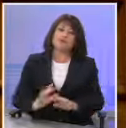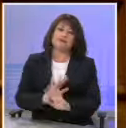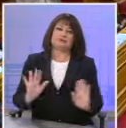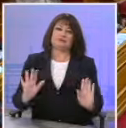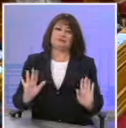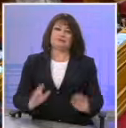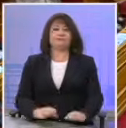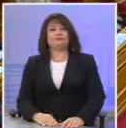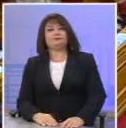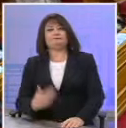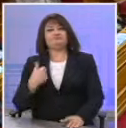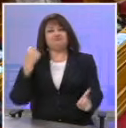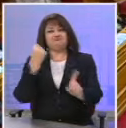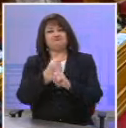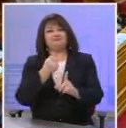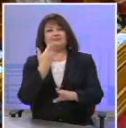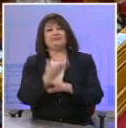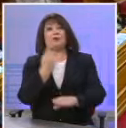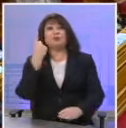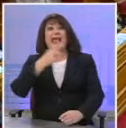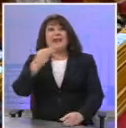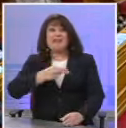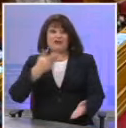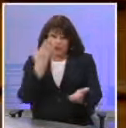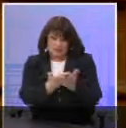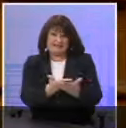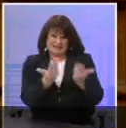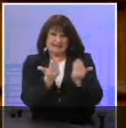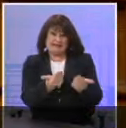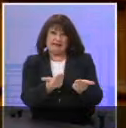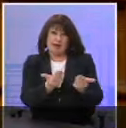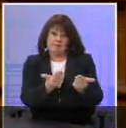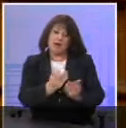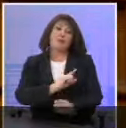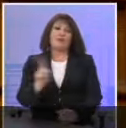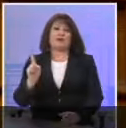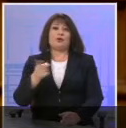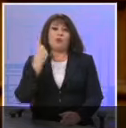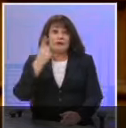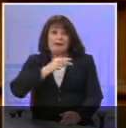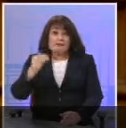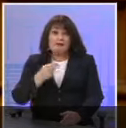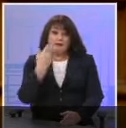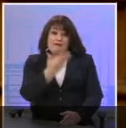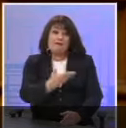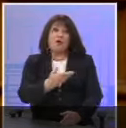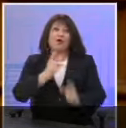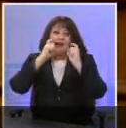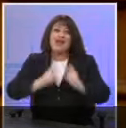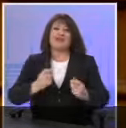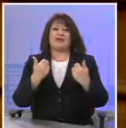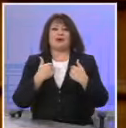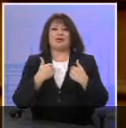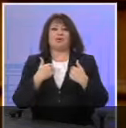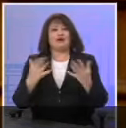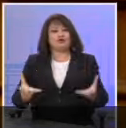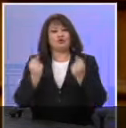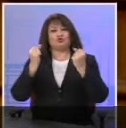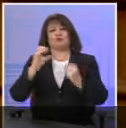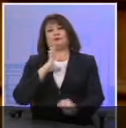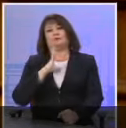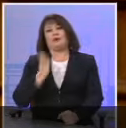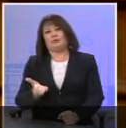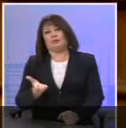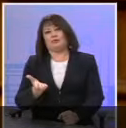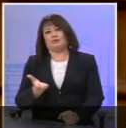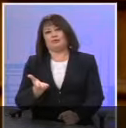Δεν διεκδικούμε λοιπόν ούτε ένα ευρώ. Ούτε ένα ευρώ για να κάνουμε το καθήκον μας. Το ανθρώπινο